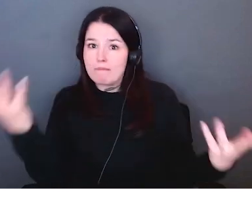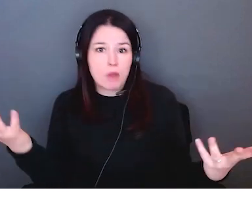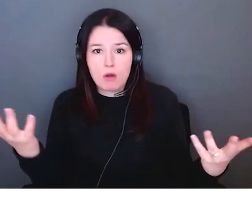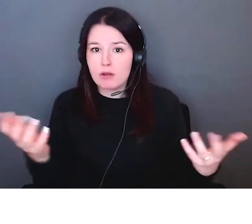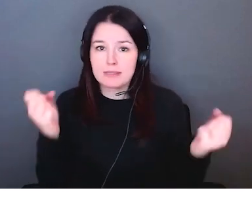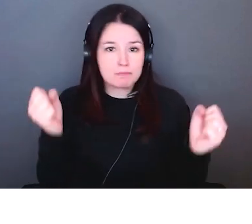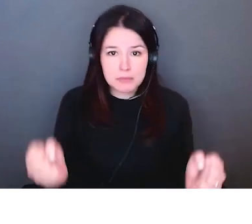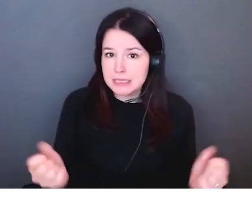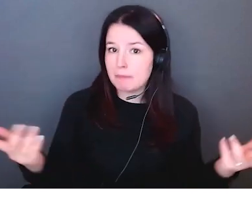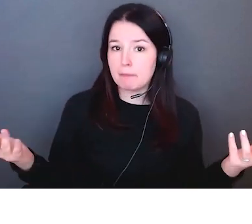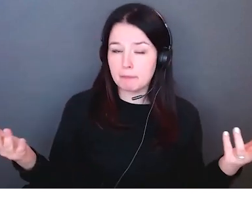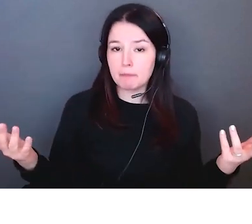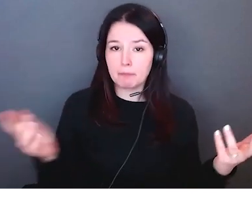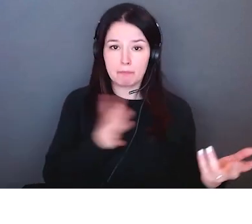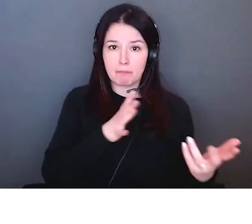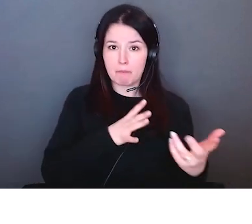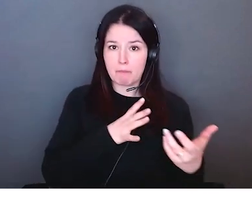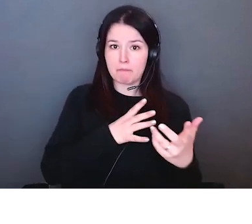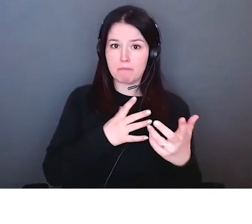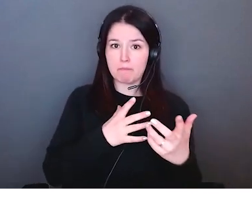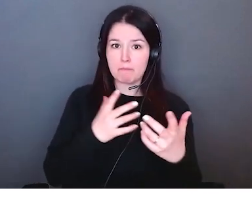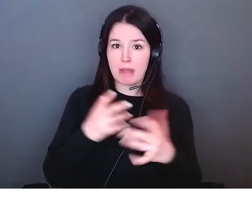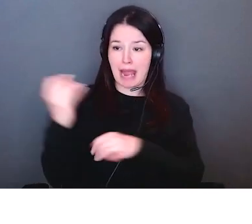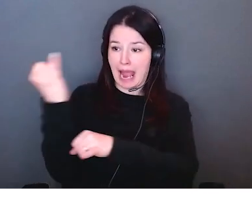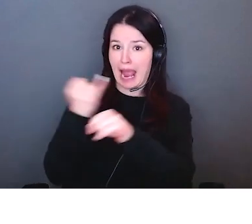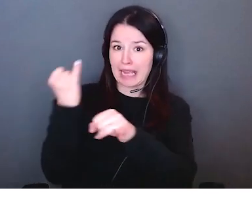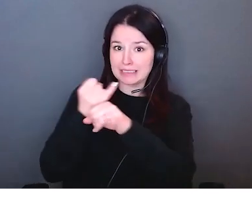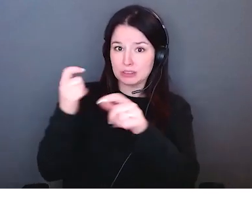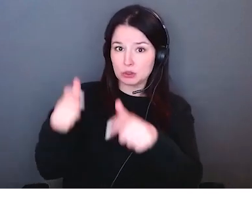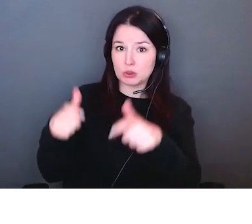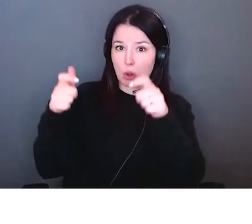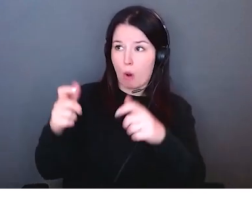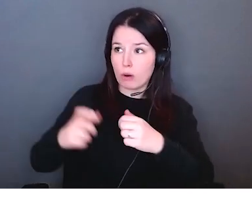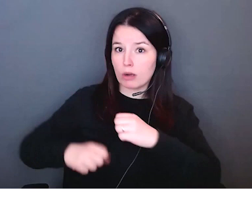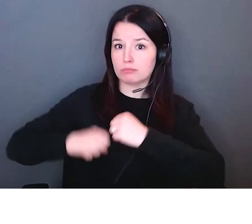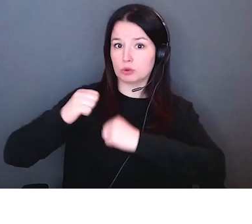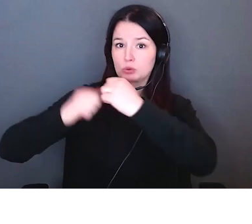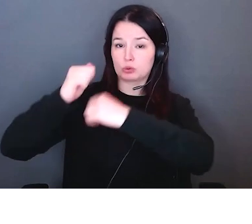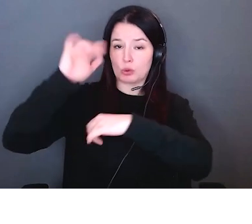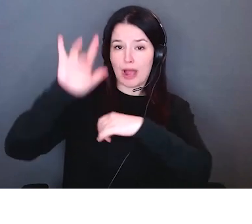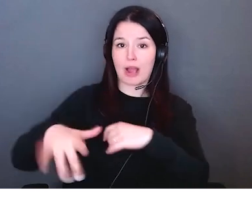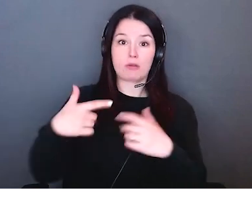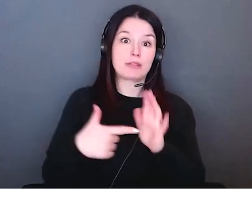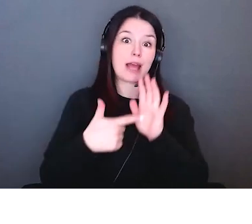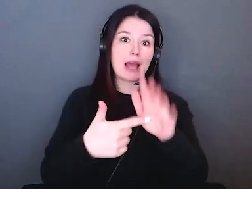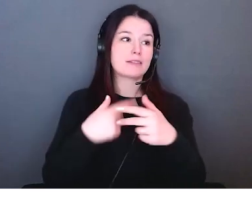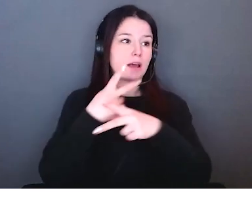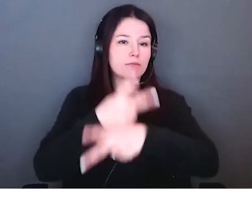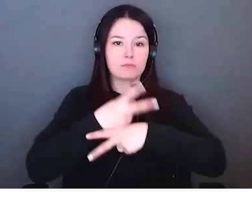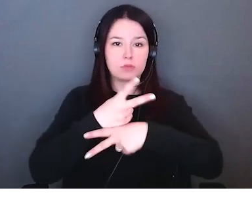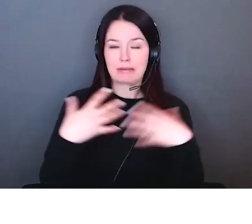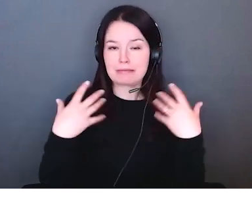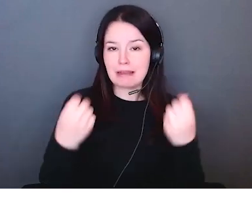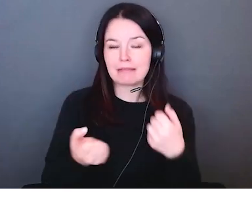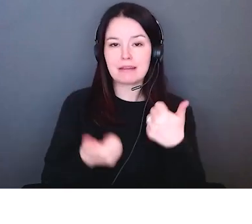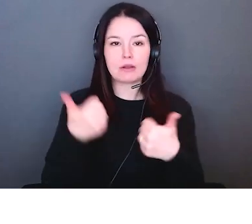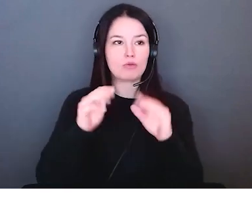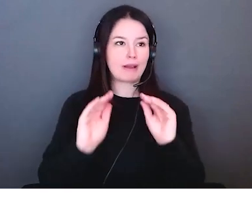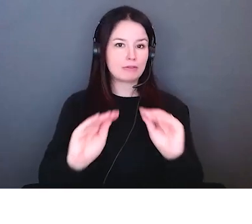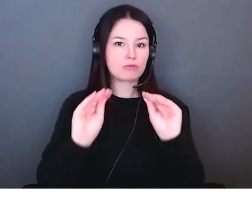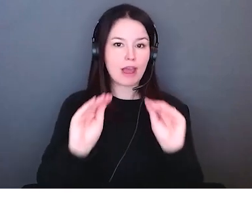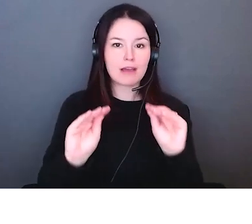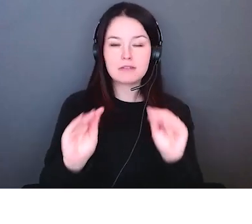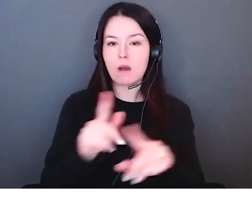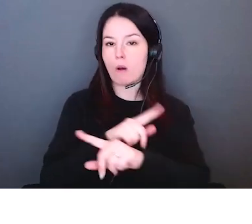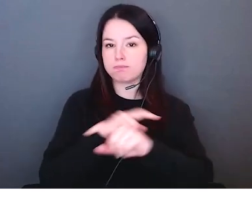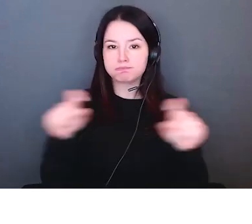comprendre ces idées il y a différentes ressources disponibles qui peuvent nous aider à comprendre ces métaphores dont ce